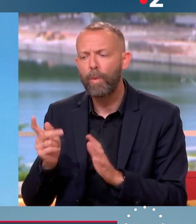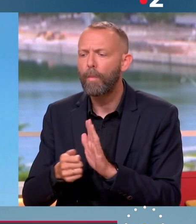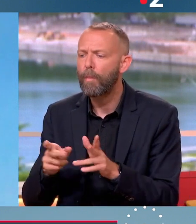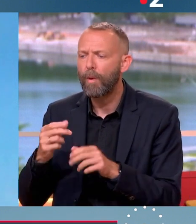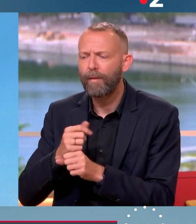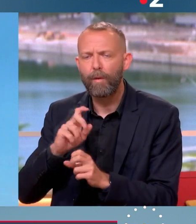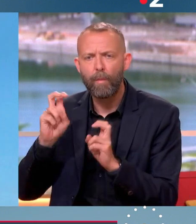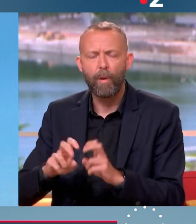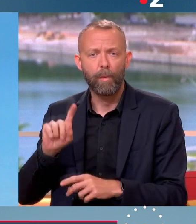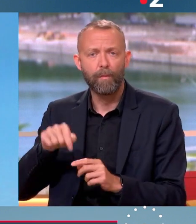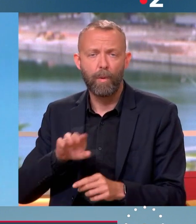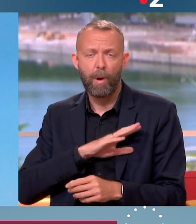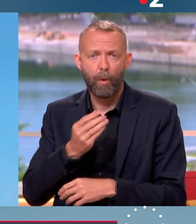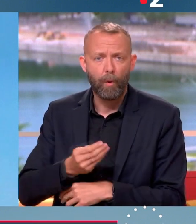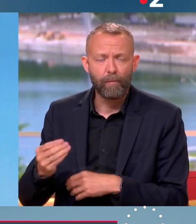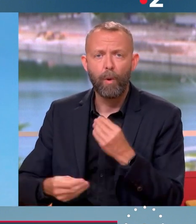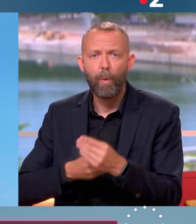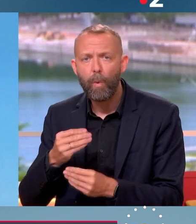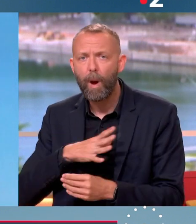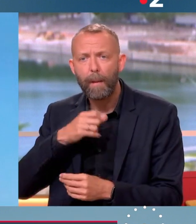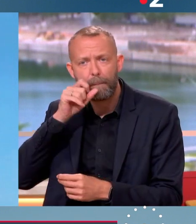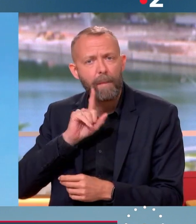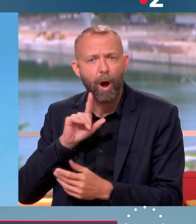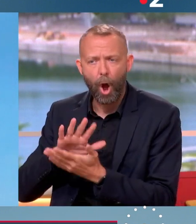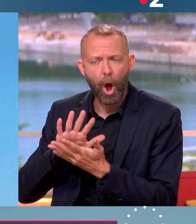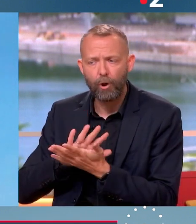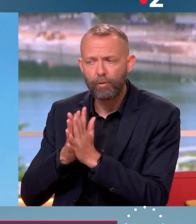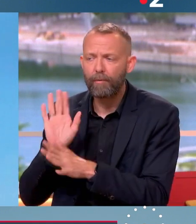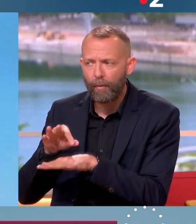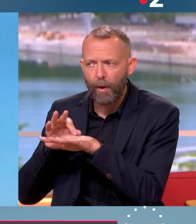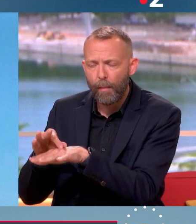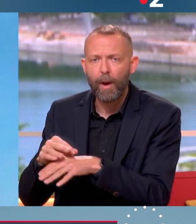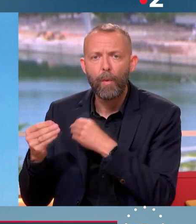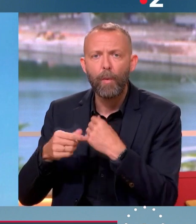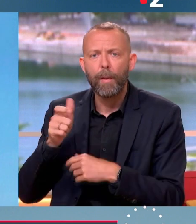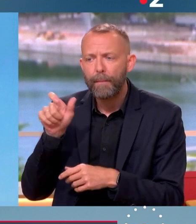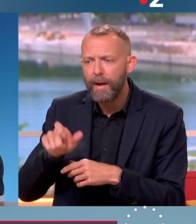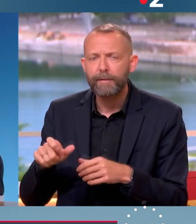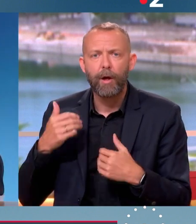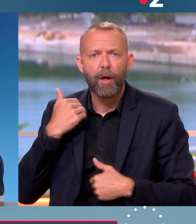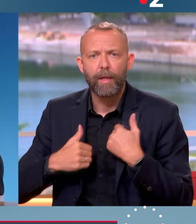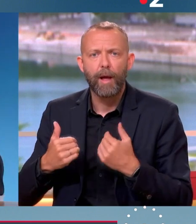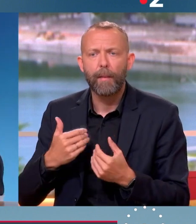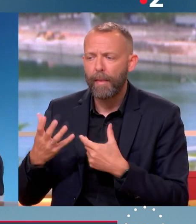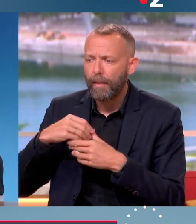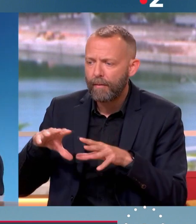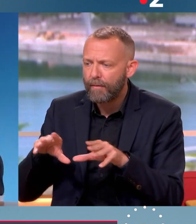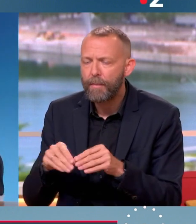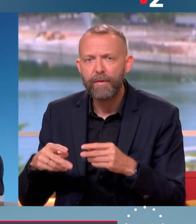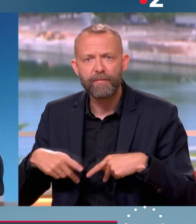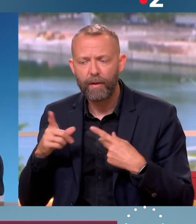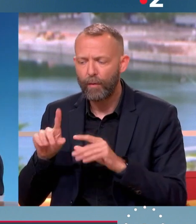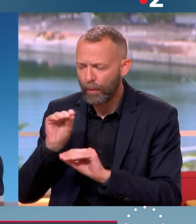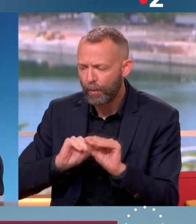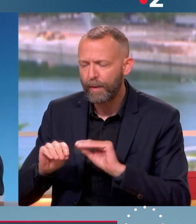des enfants, parce qu a des parents en grand âge à accompagner, parce qu'on a une personne handicapée dans notre vie, dont il faut s'occuper également.